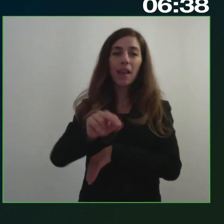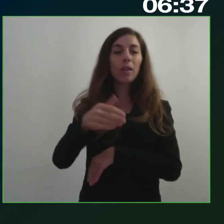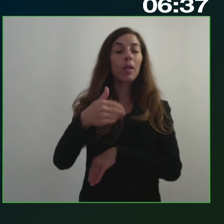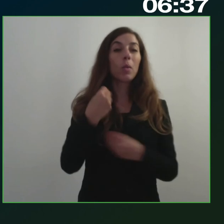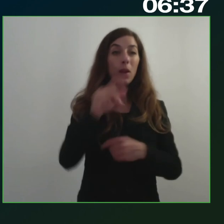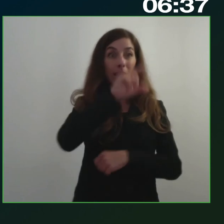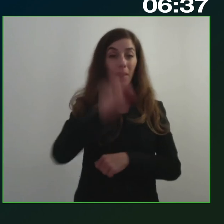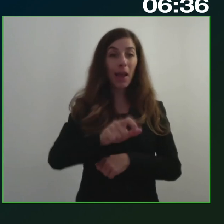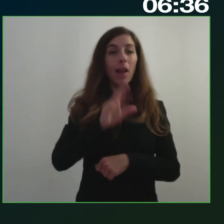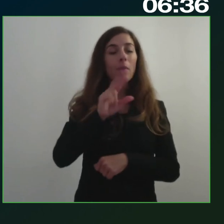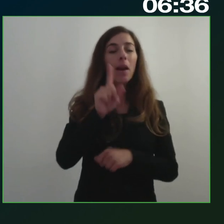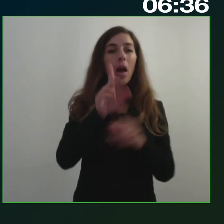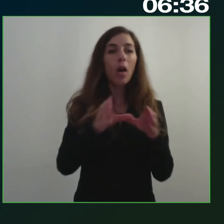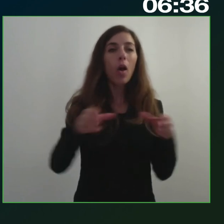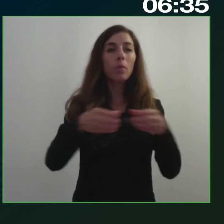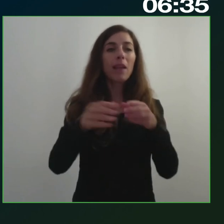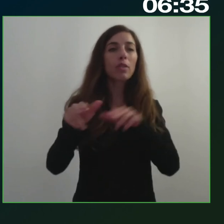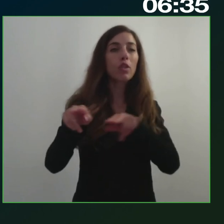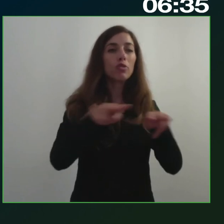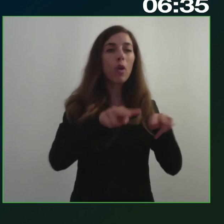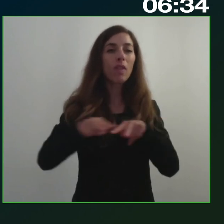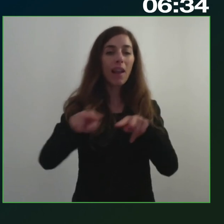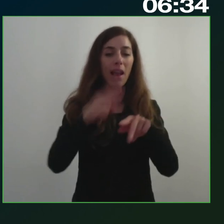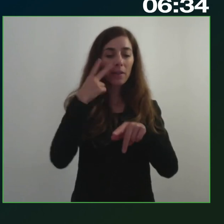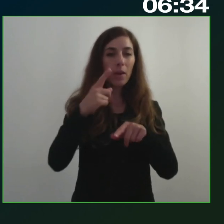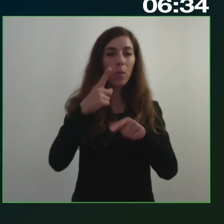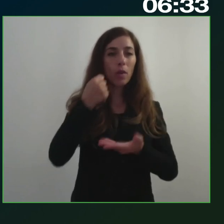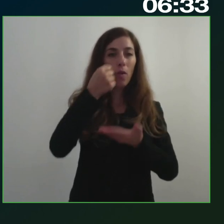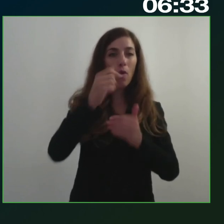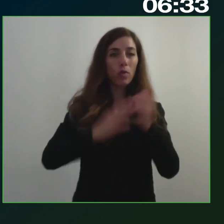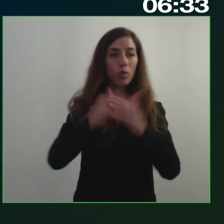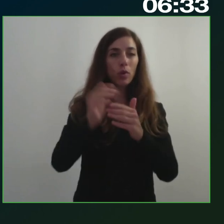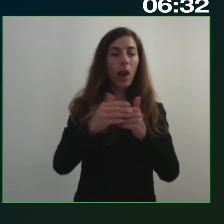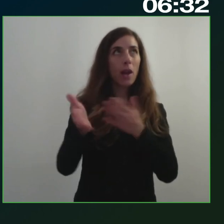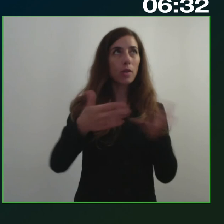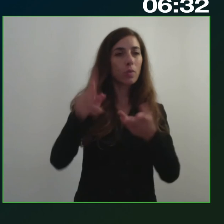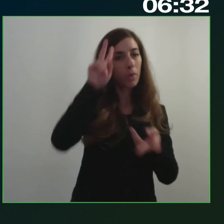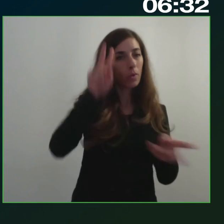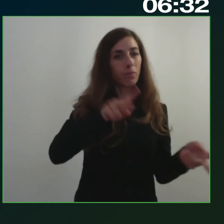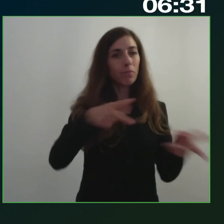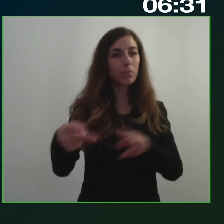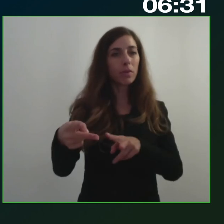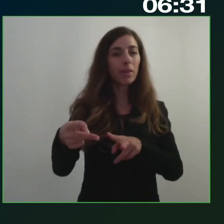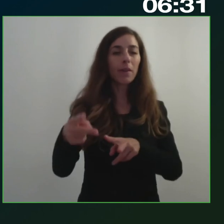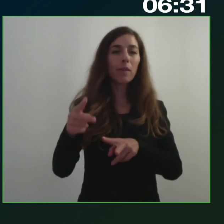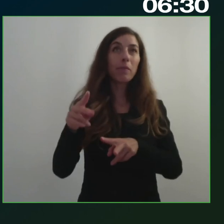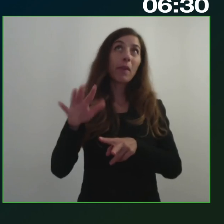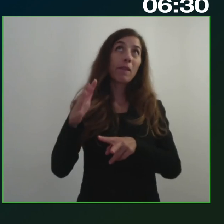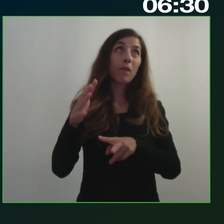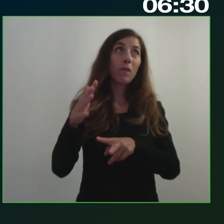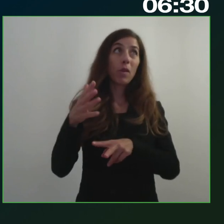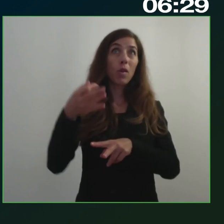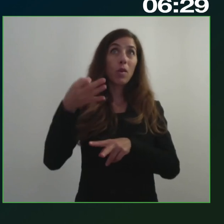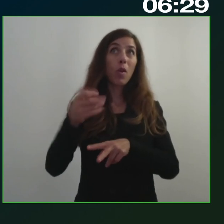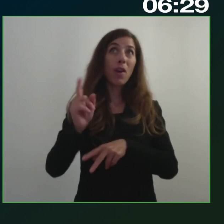un comitato di sorveglianza per fondi strutturali appunto la traduzione è forse non molto esatta o